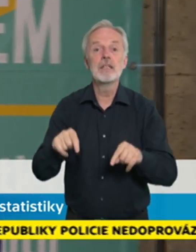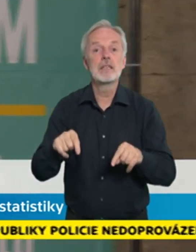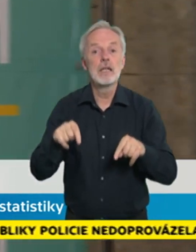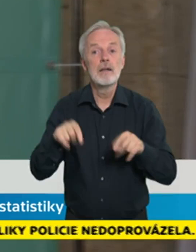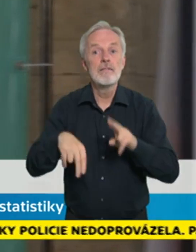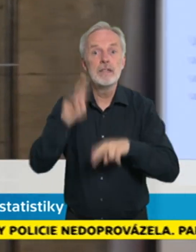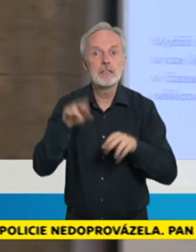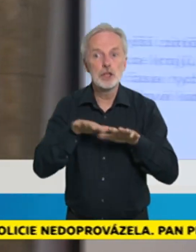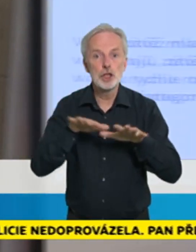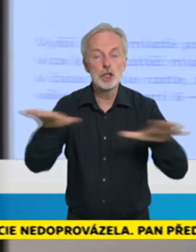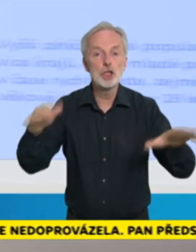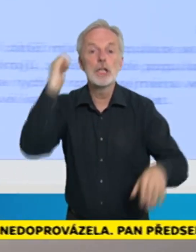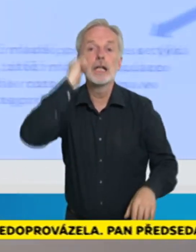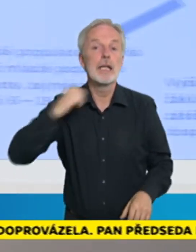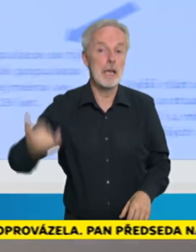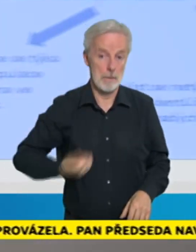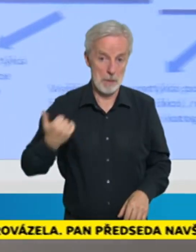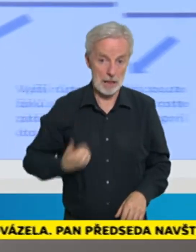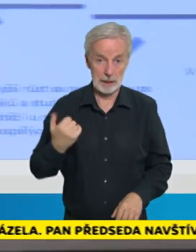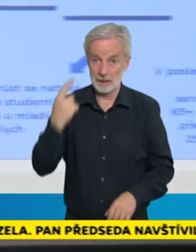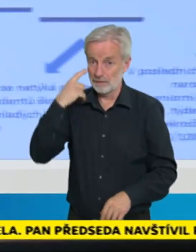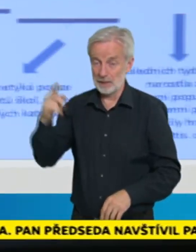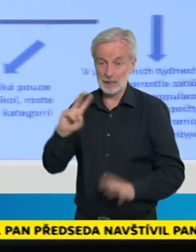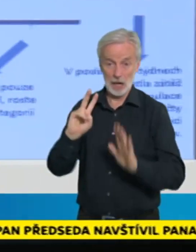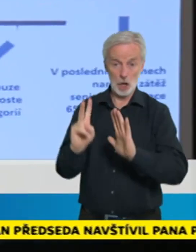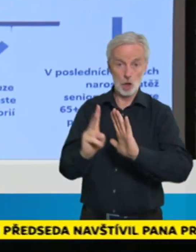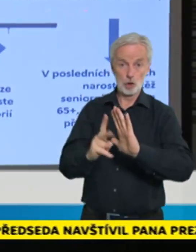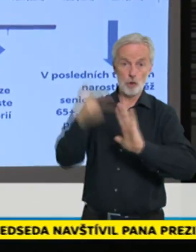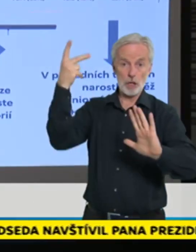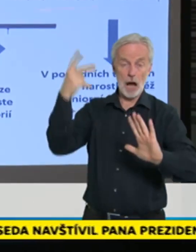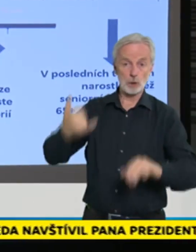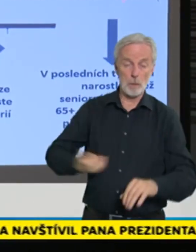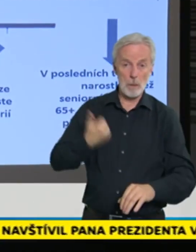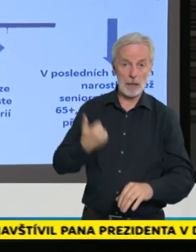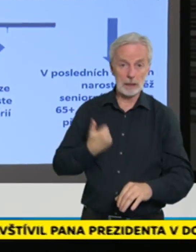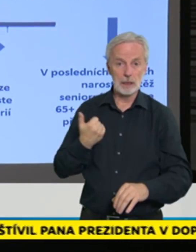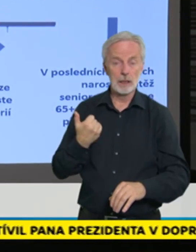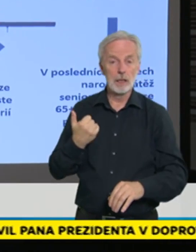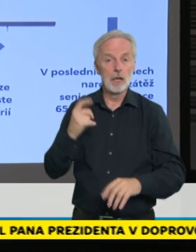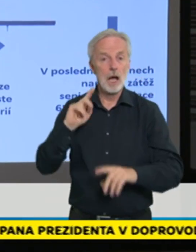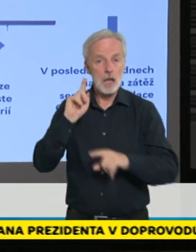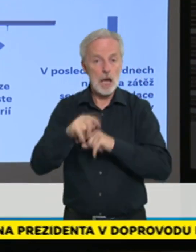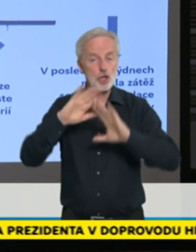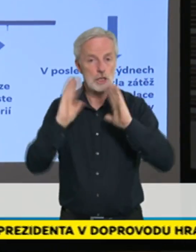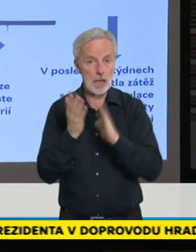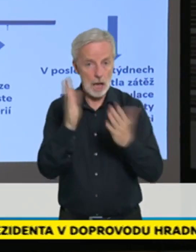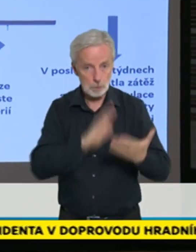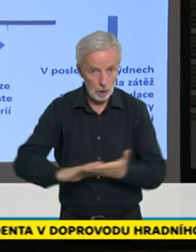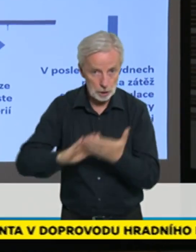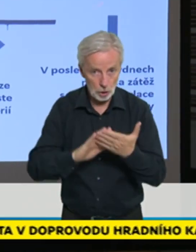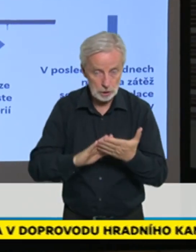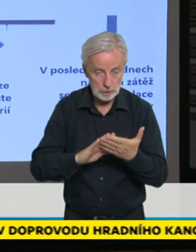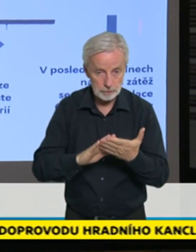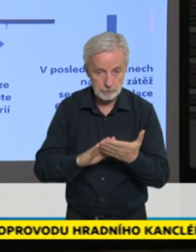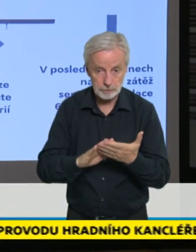záchyty jsou opravdu dvakrát, třikrát větší než v celé populaci, ale v posledním období začíná narůstat i mezi dospělými a